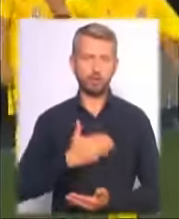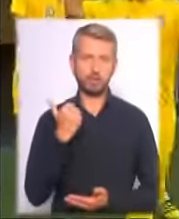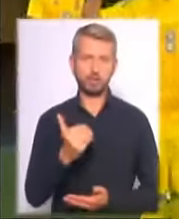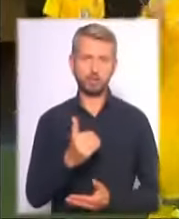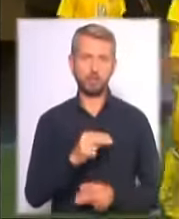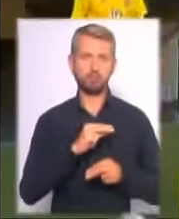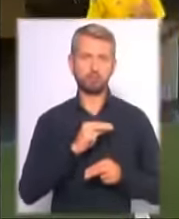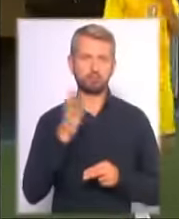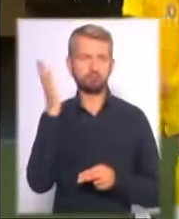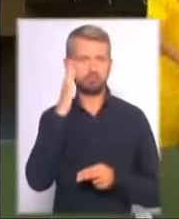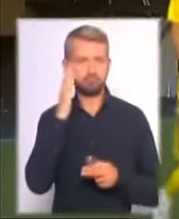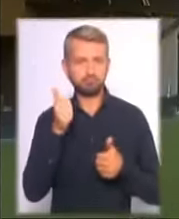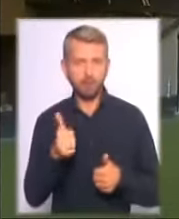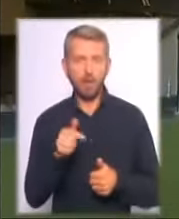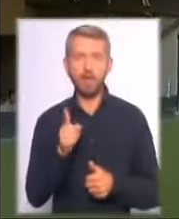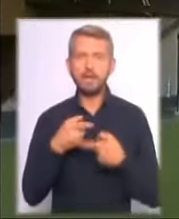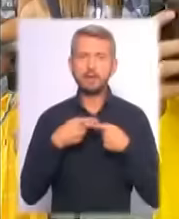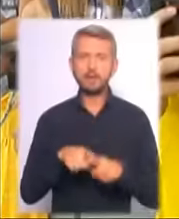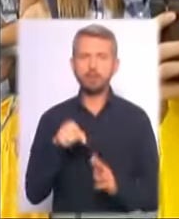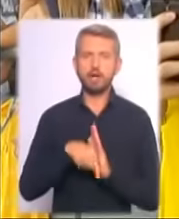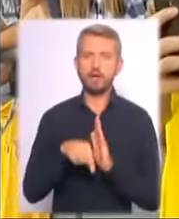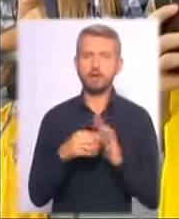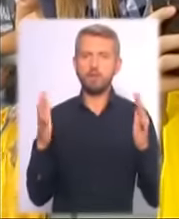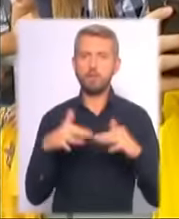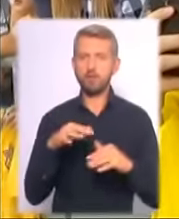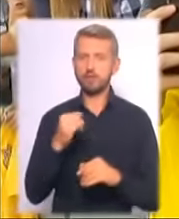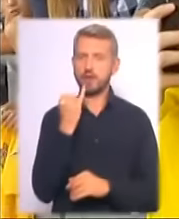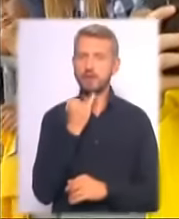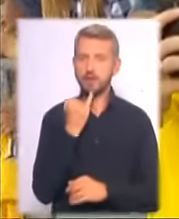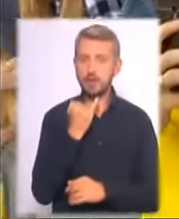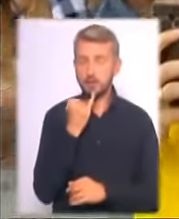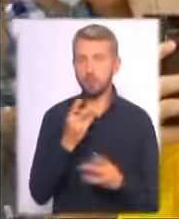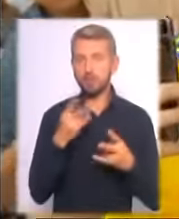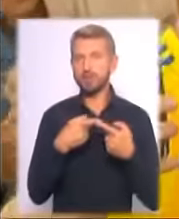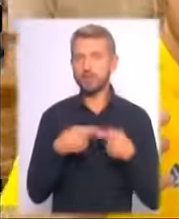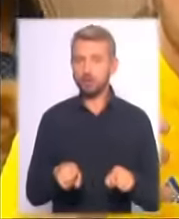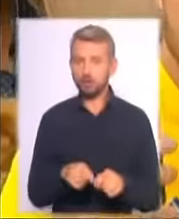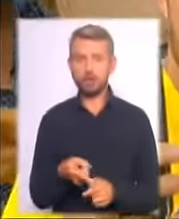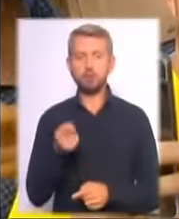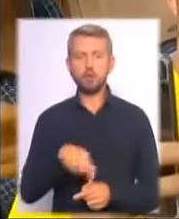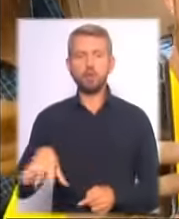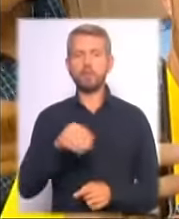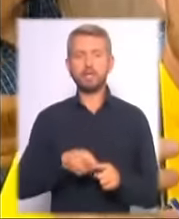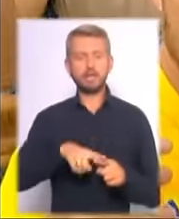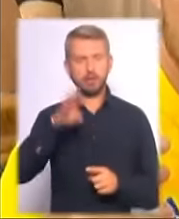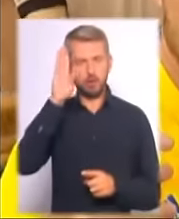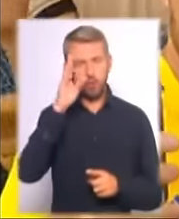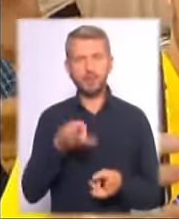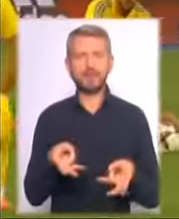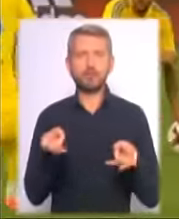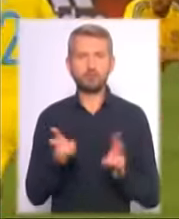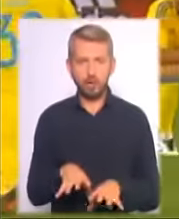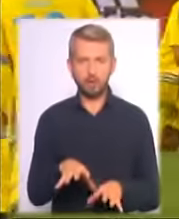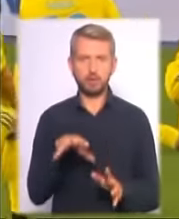працездатністю, але технічні характеристики в матчі з ісландцями потрібні інші. При цьому усі ці хлопці залишаються